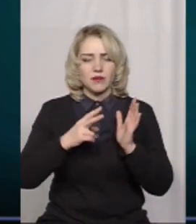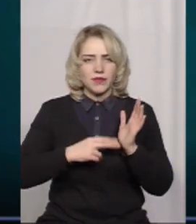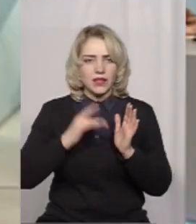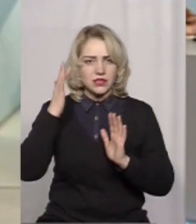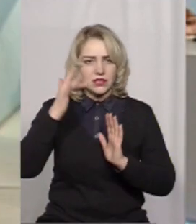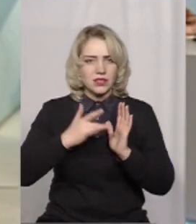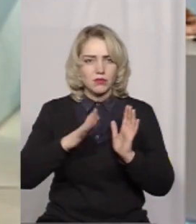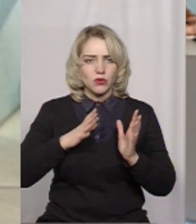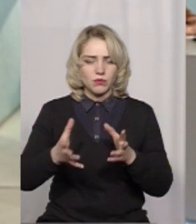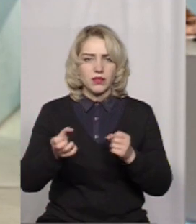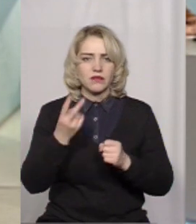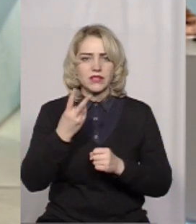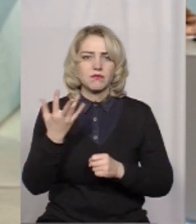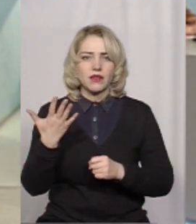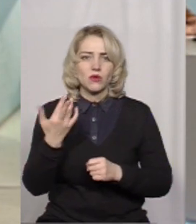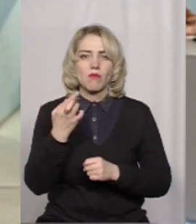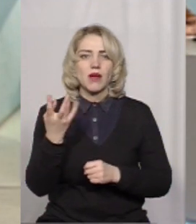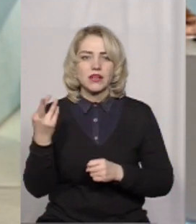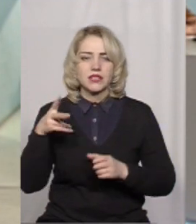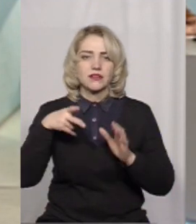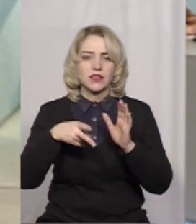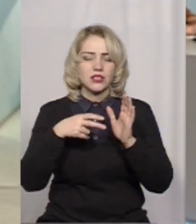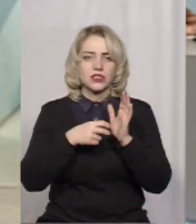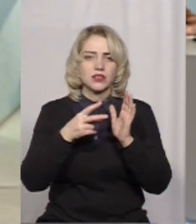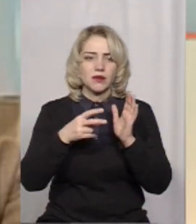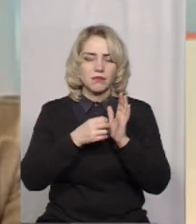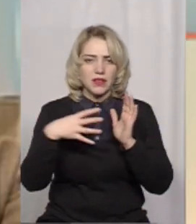25 вересня 2015 року.